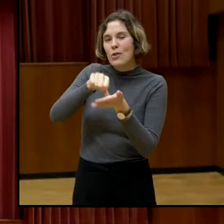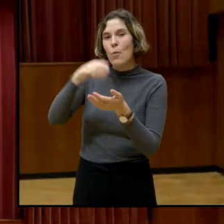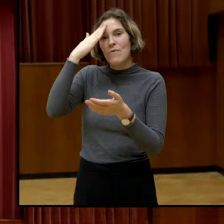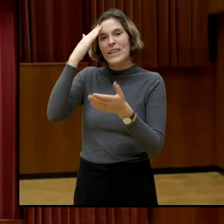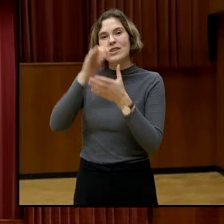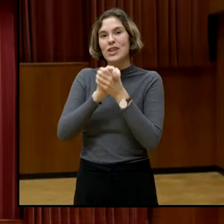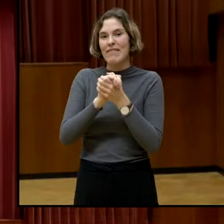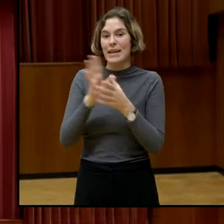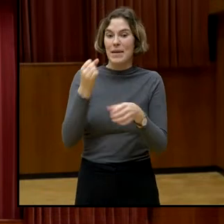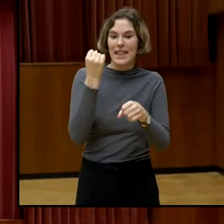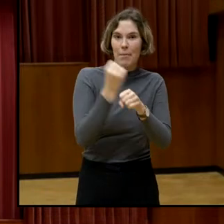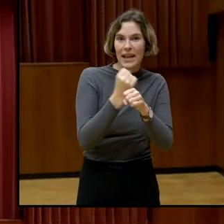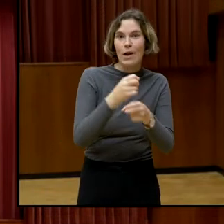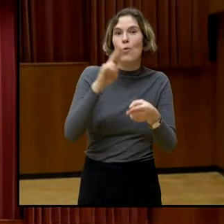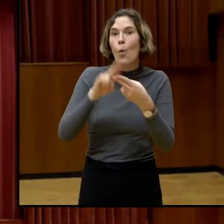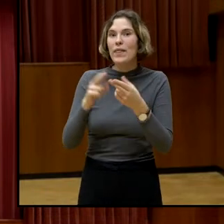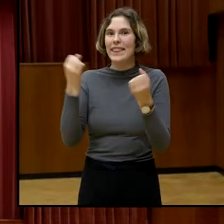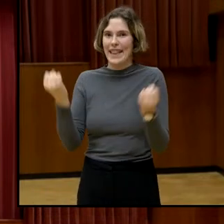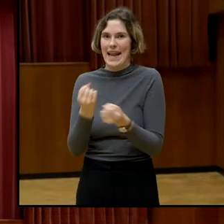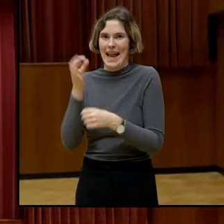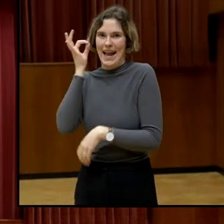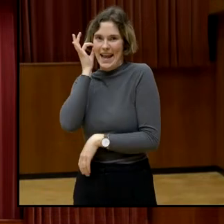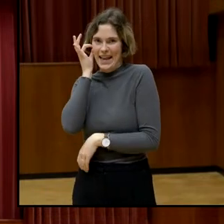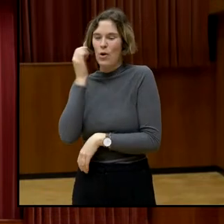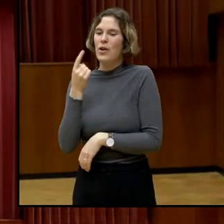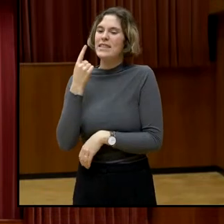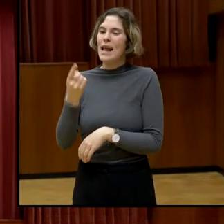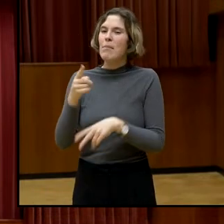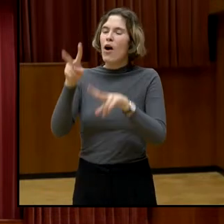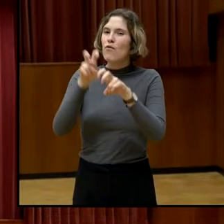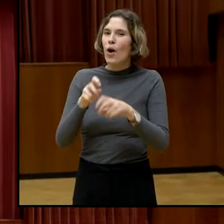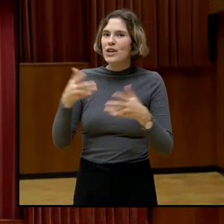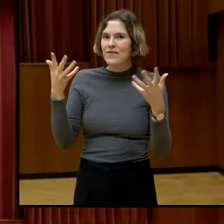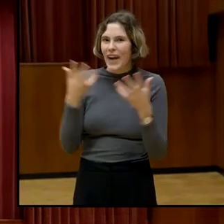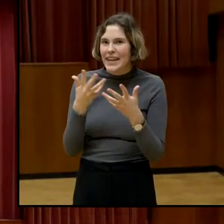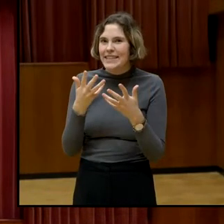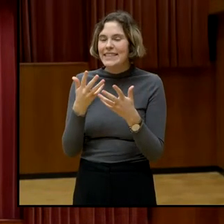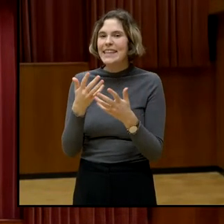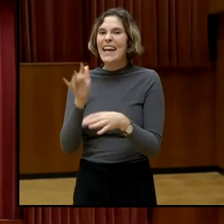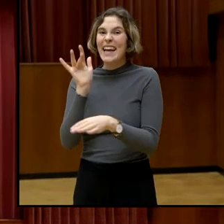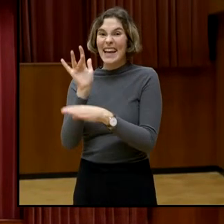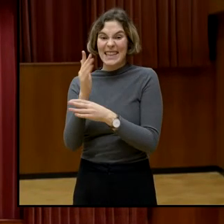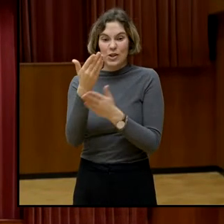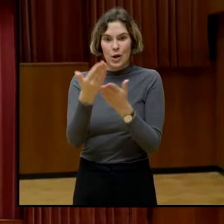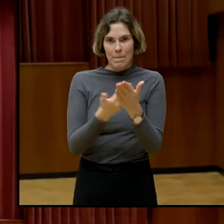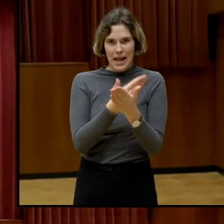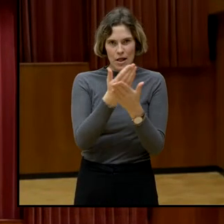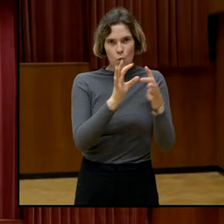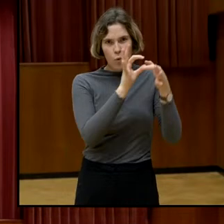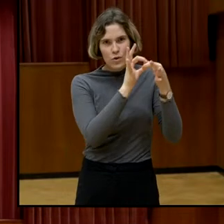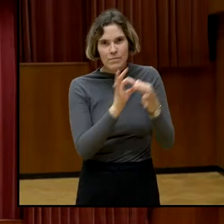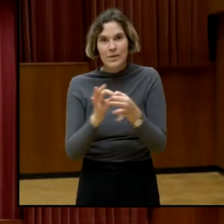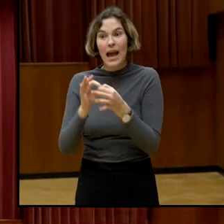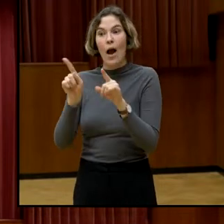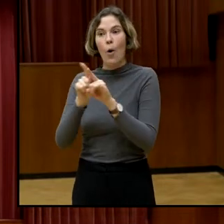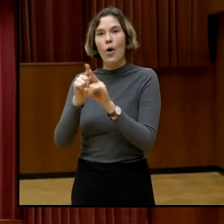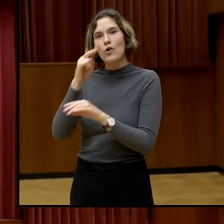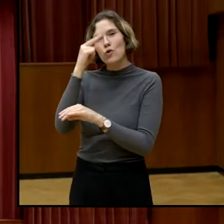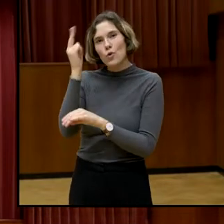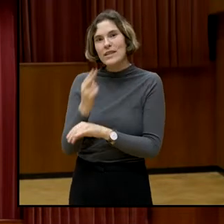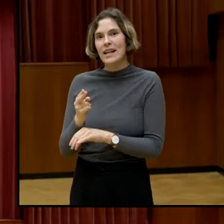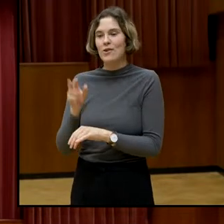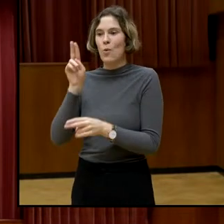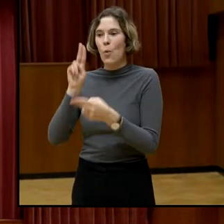und sie forscht zu kritischer Bildung an Schnittstellen zu künstlerischer und aktivistischer Praxis.